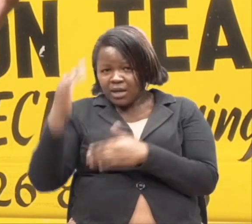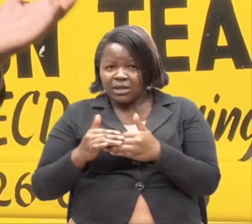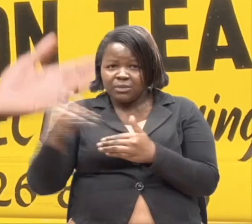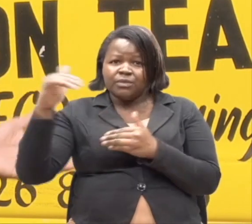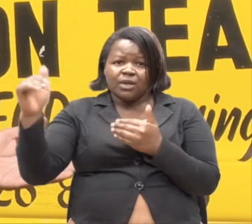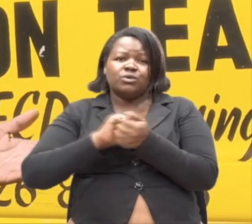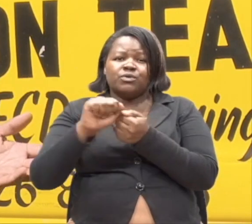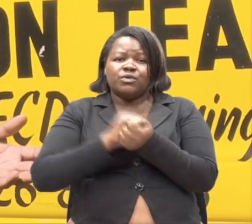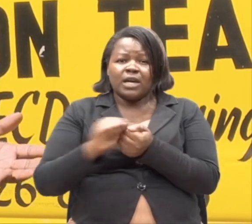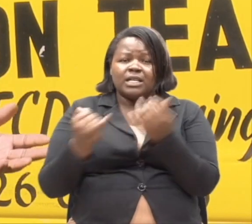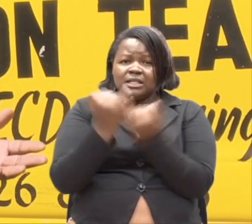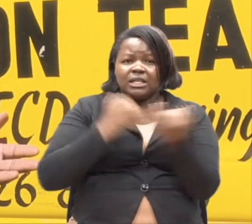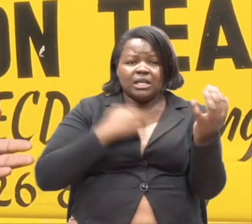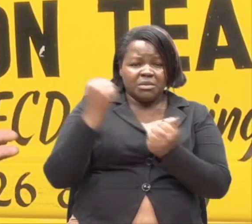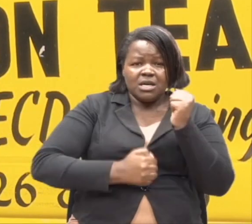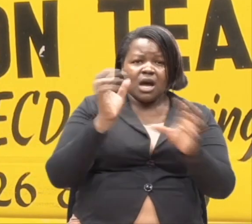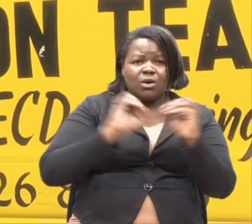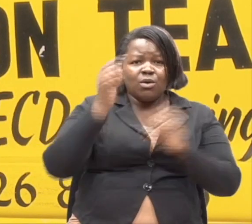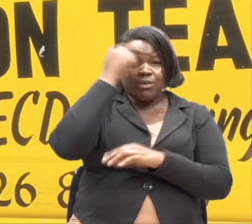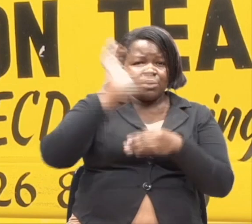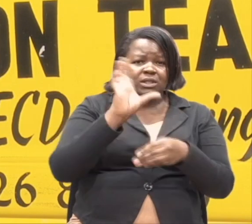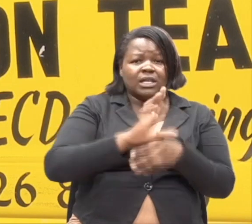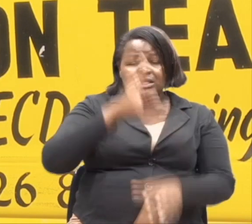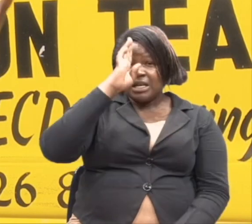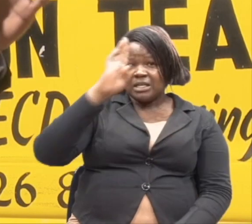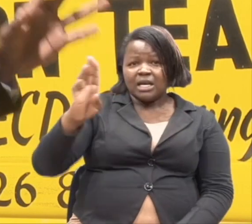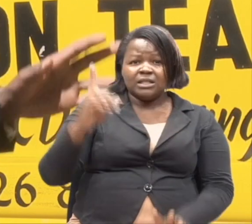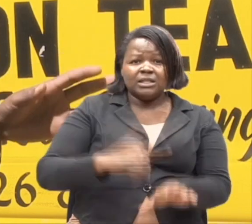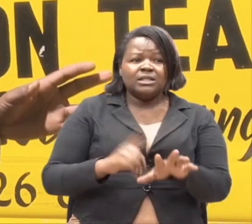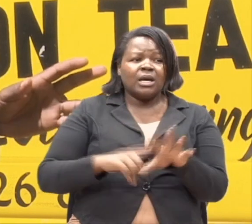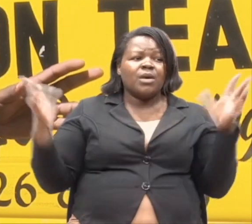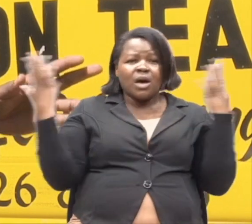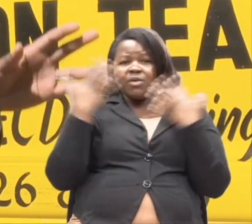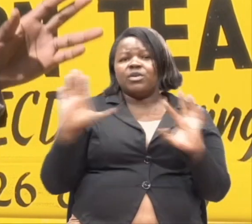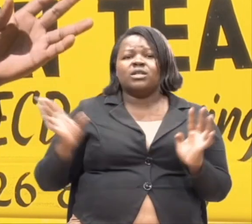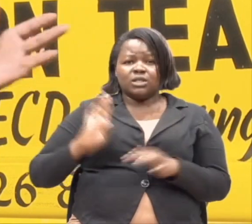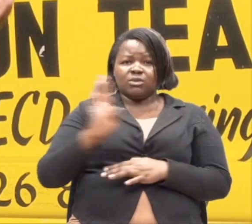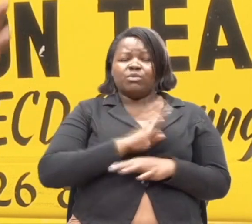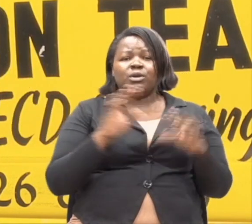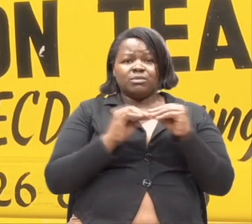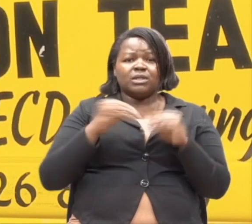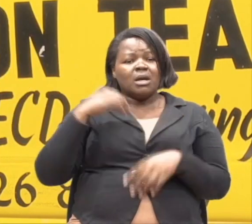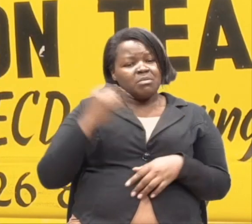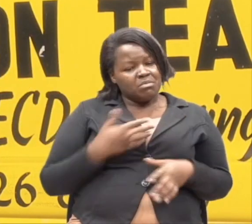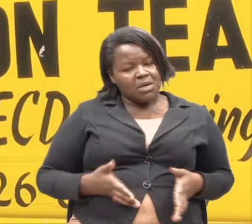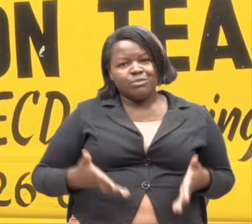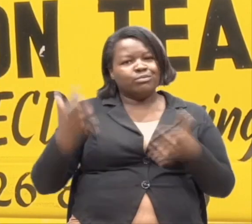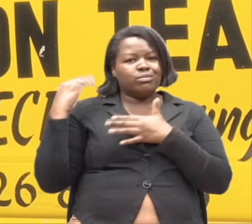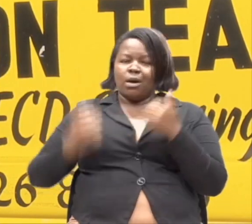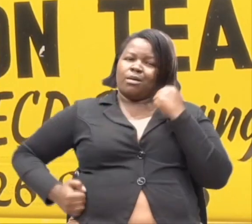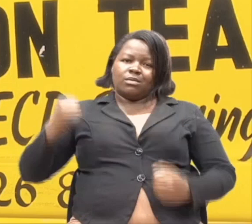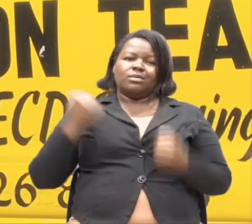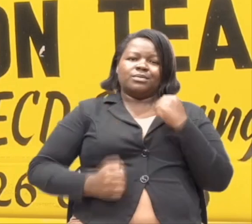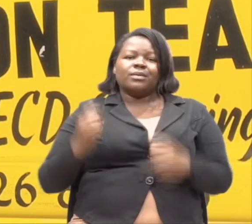kwa sababu niko kanisani. Sunday diyo siku yangu ambayo nikimariza bodzangu. Diyo huyo mimi barbarani. Kwa habu hiki